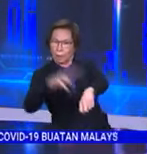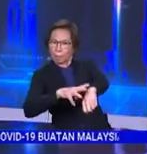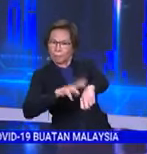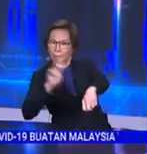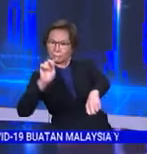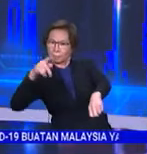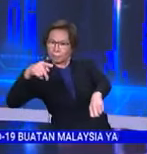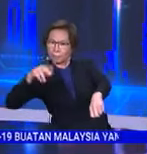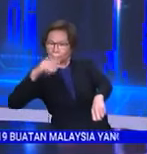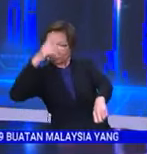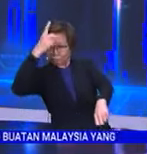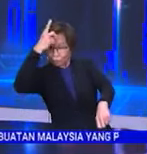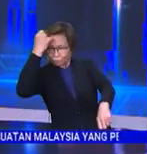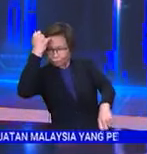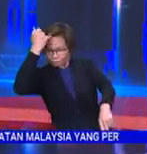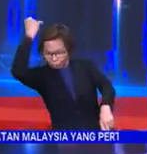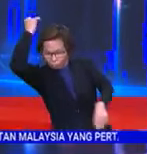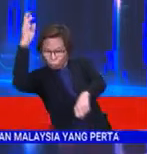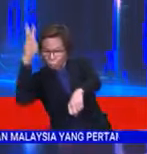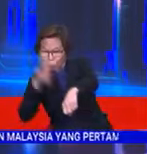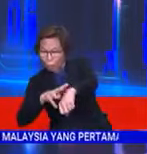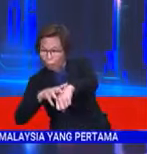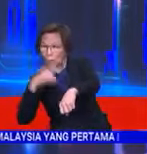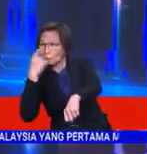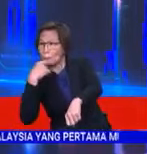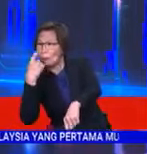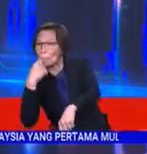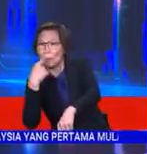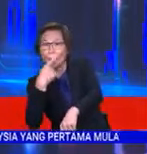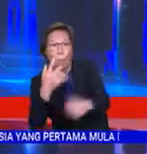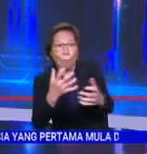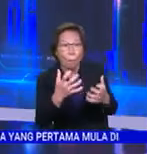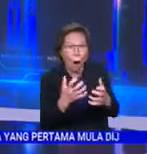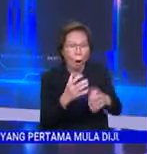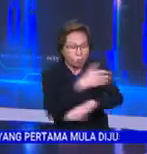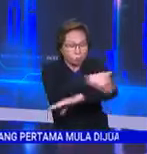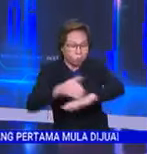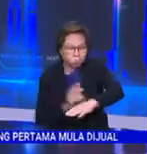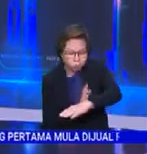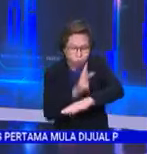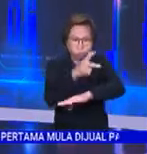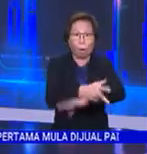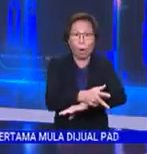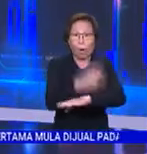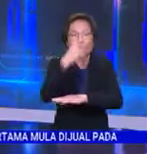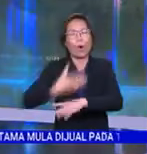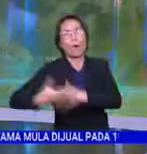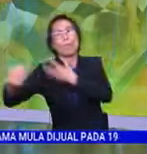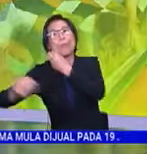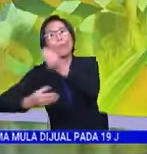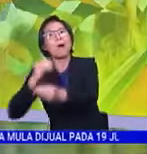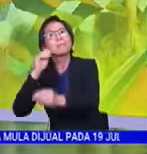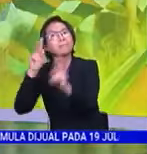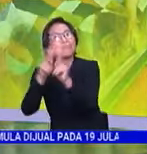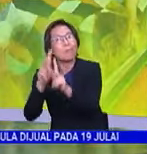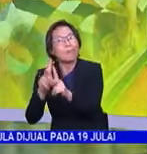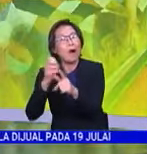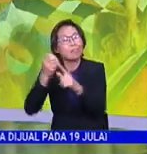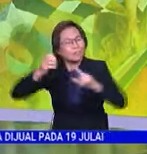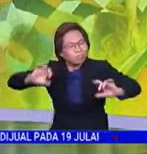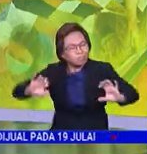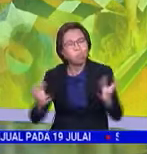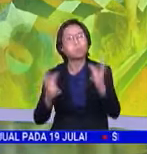Menteri Datuk Seri Ismail Sabri Yaakob terhadap mana-mana pihak yang berhasrat merentas sempadan bagi pulang ke kampung atau